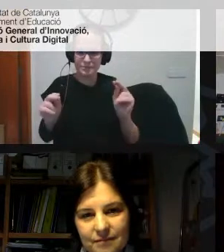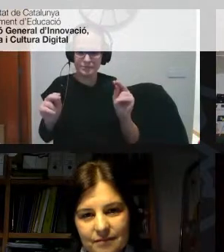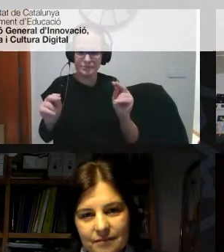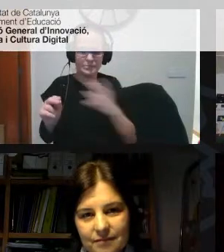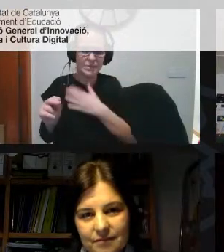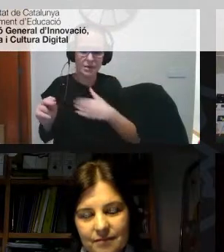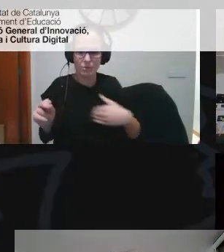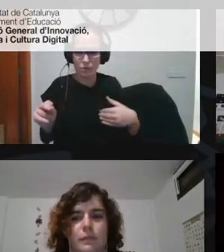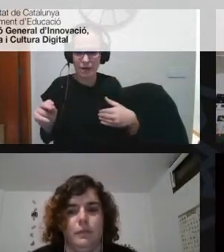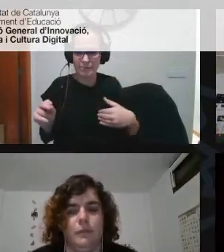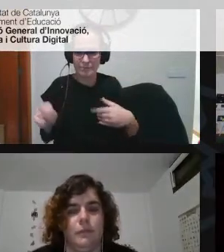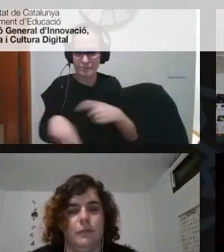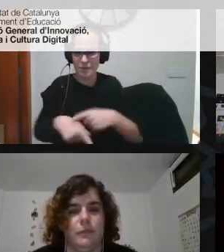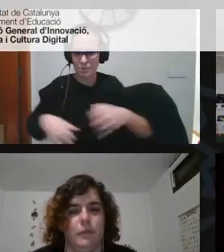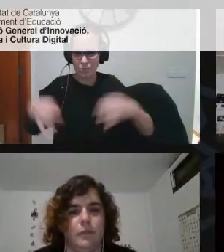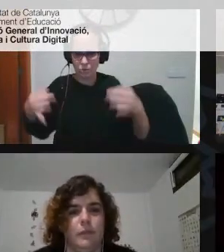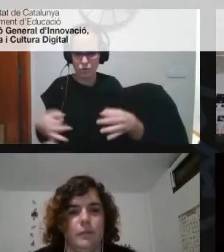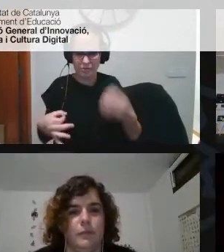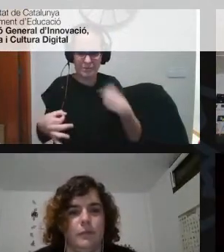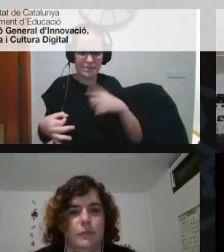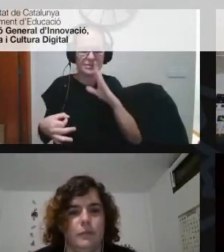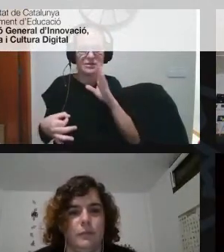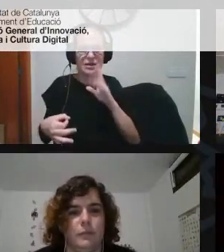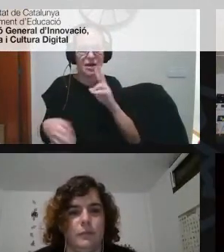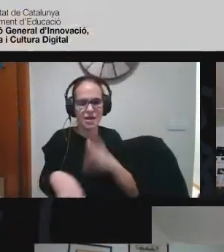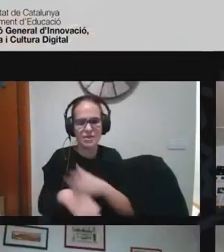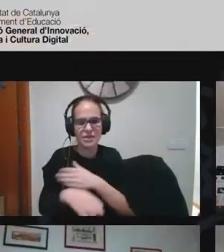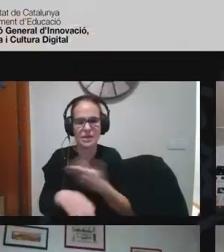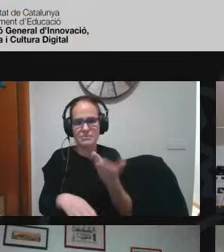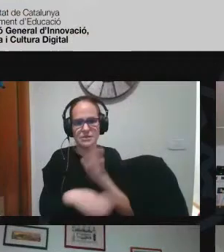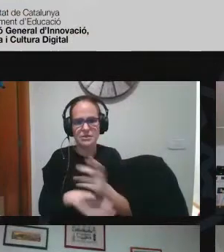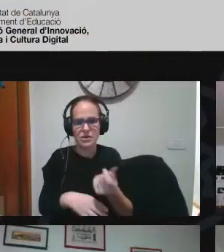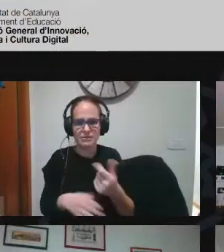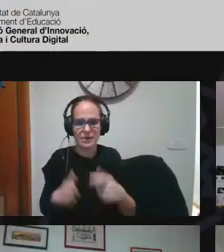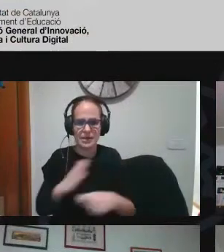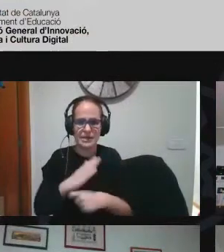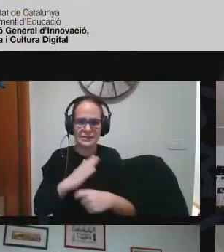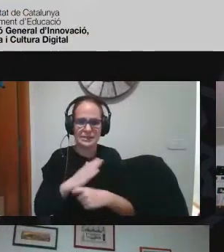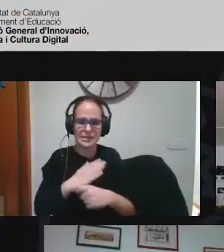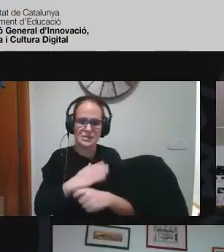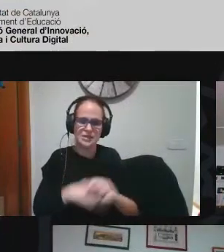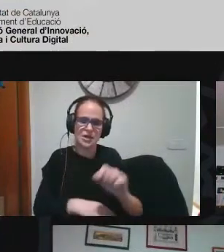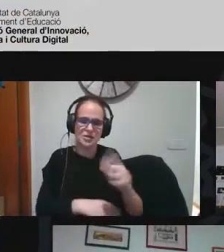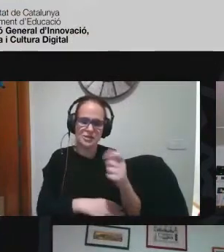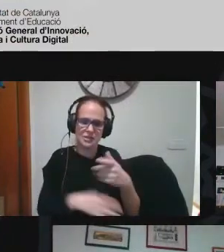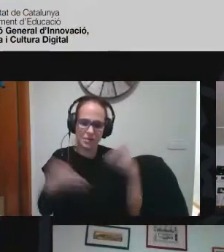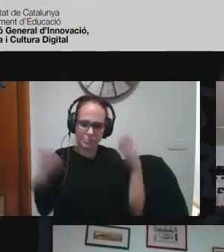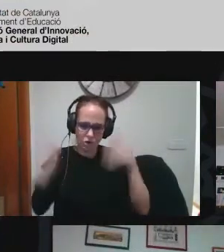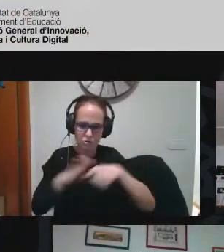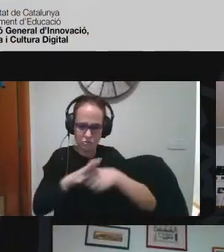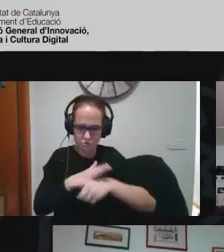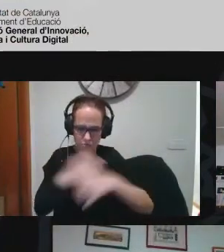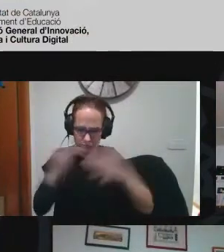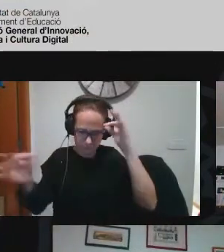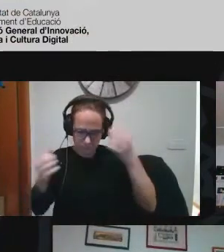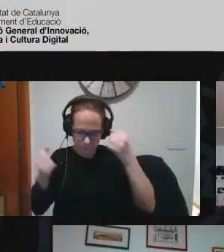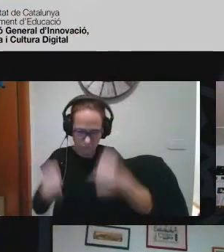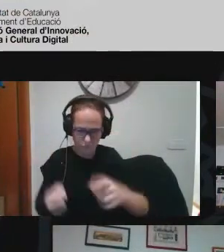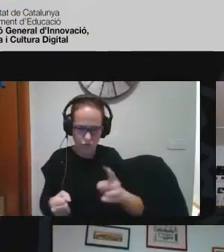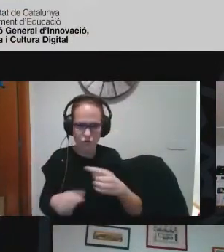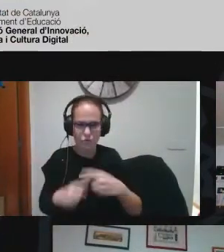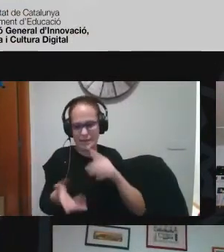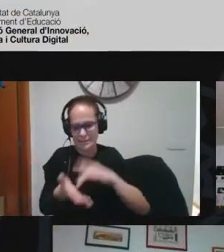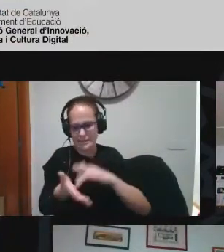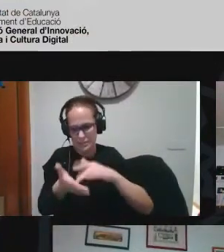menys puntuals el que dèiem ha sigut una sessió de presentar una mica l'estatègia digital però no entrar en fons exactament com és l'estatègia hi haurà més